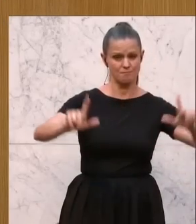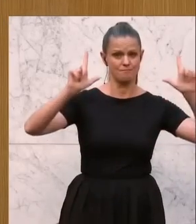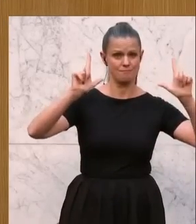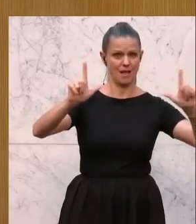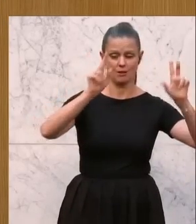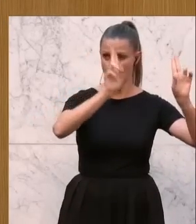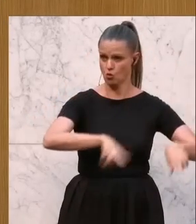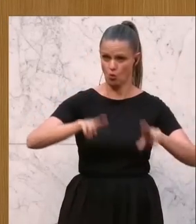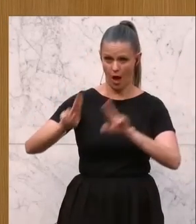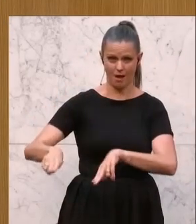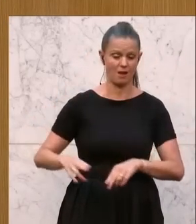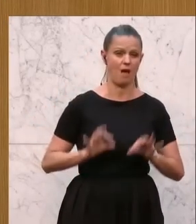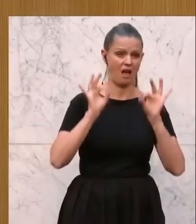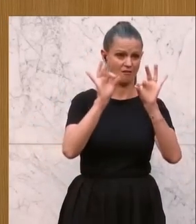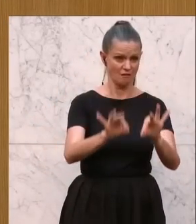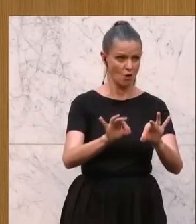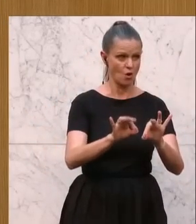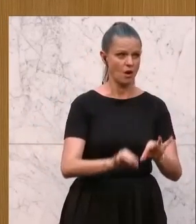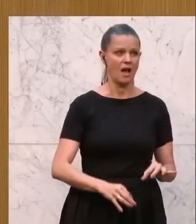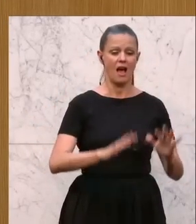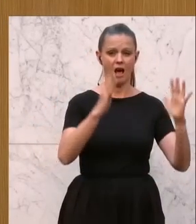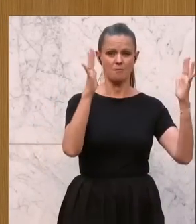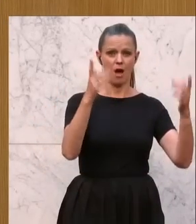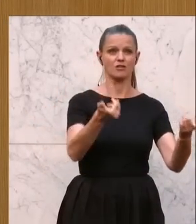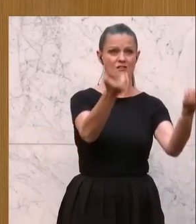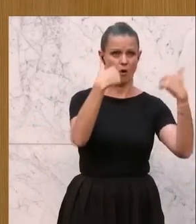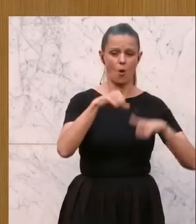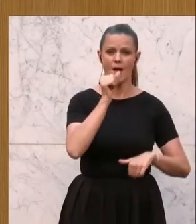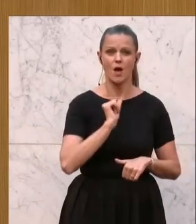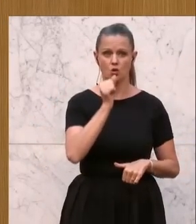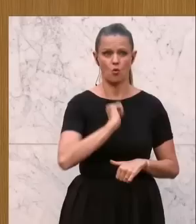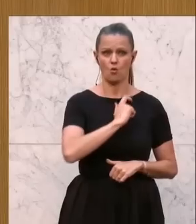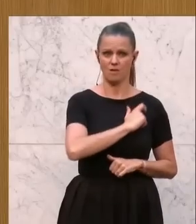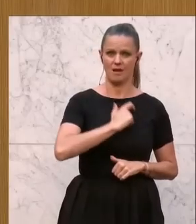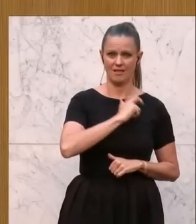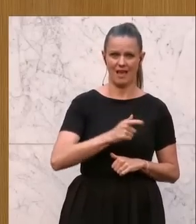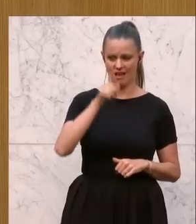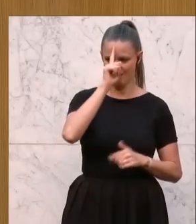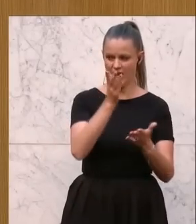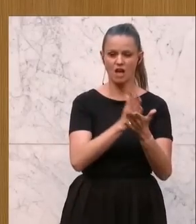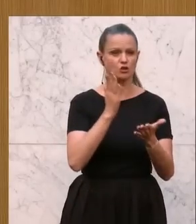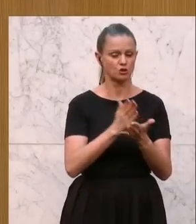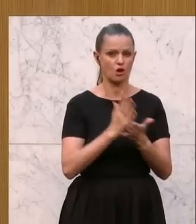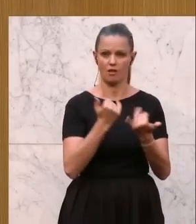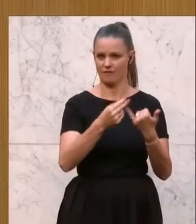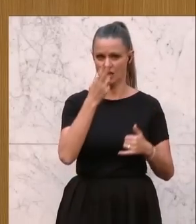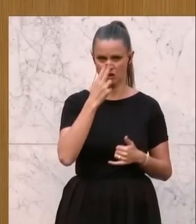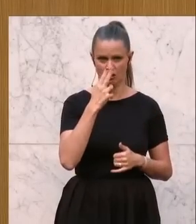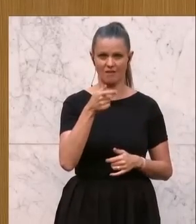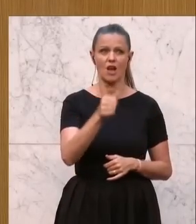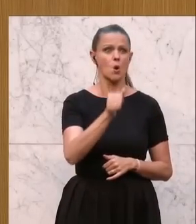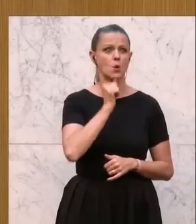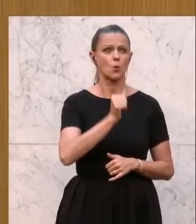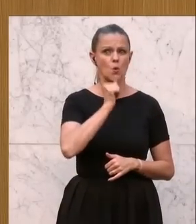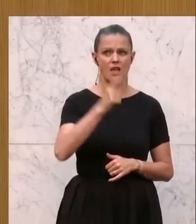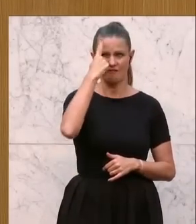Normalität mit Unterstützung, mit Applaus seitens der grünen Fraktion. Ihr wisst also, wo ihr seid. Ihr macht grüne